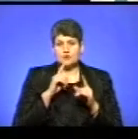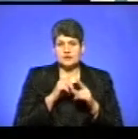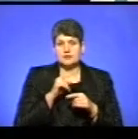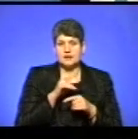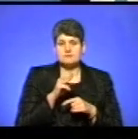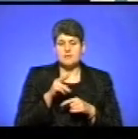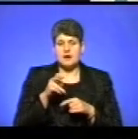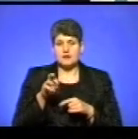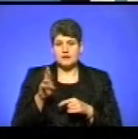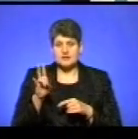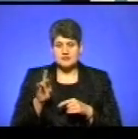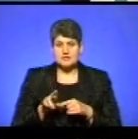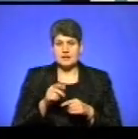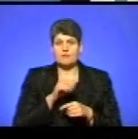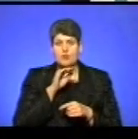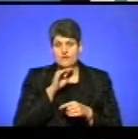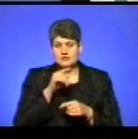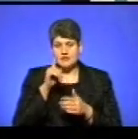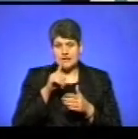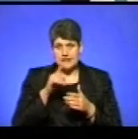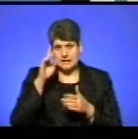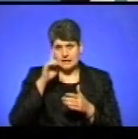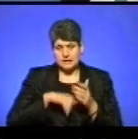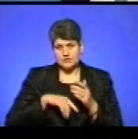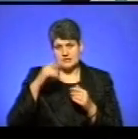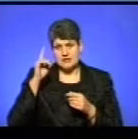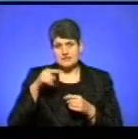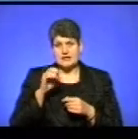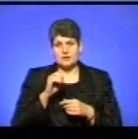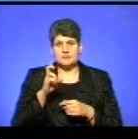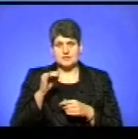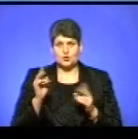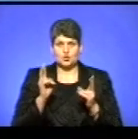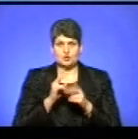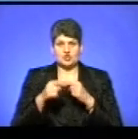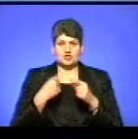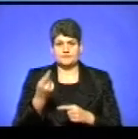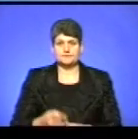Паляницею та професором-релігієзнавцем Елою Бестрицькою. До зустрічі в ефірі.